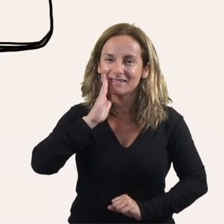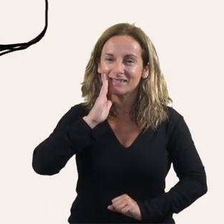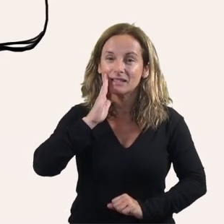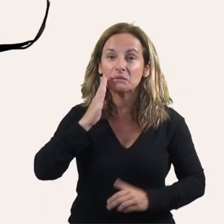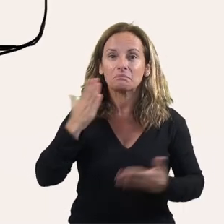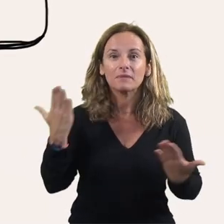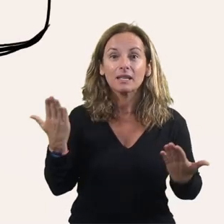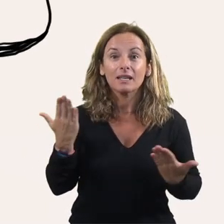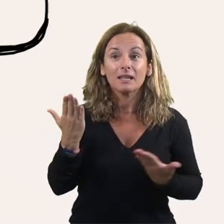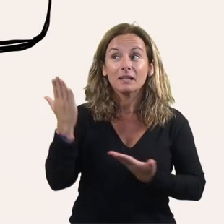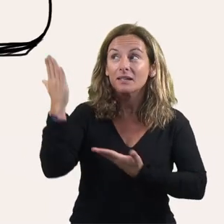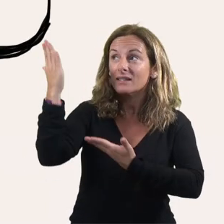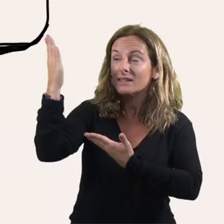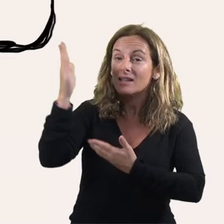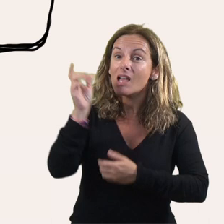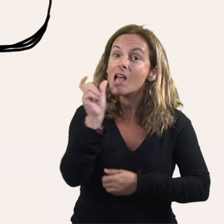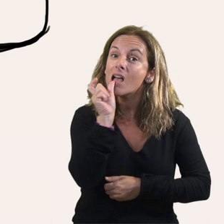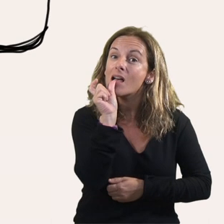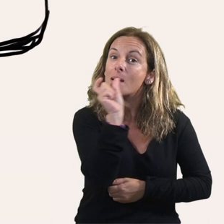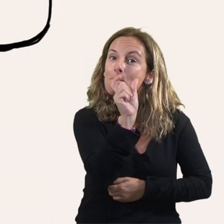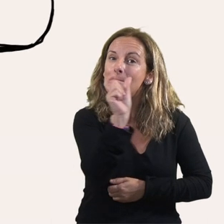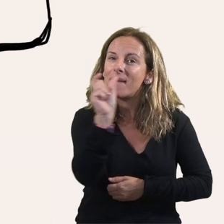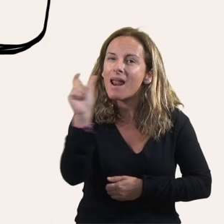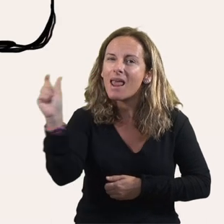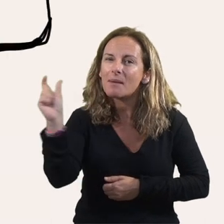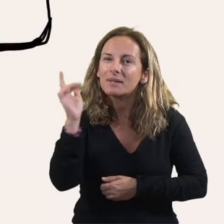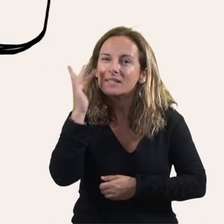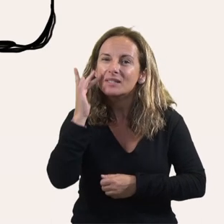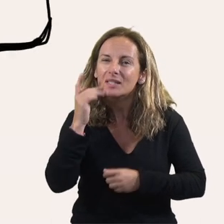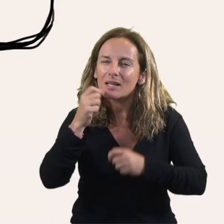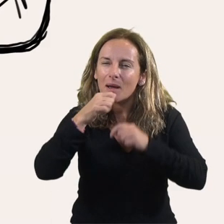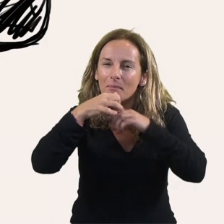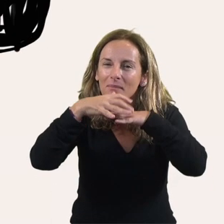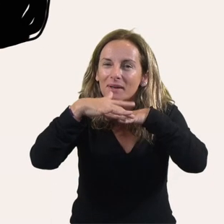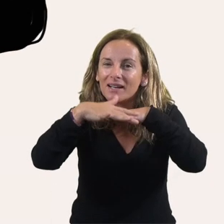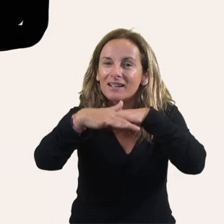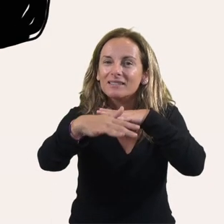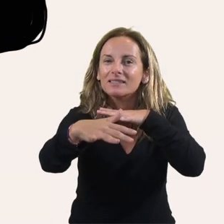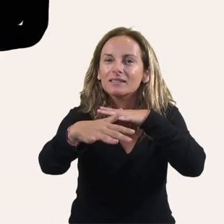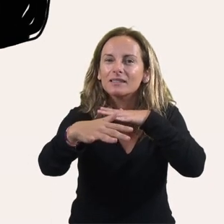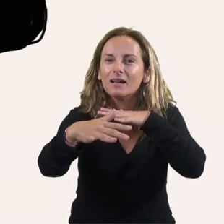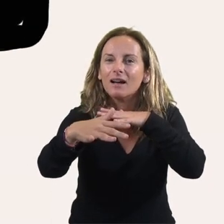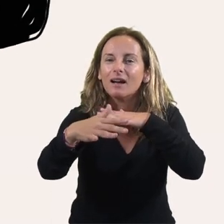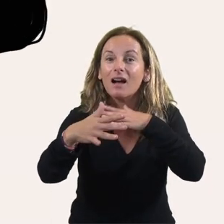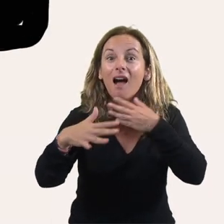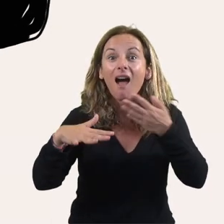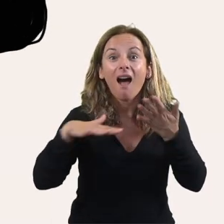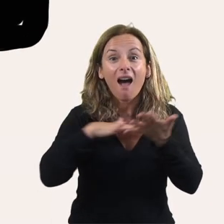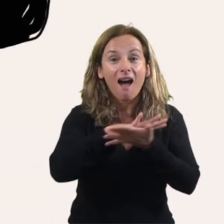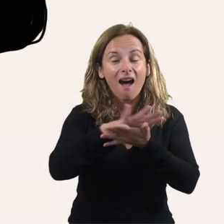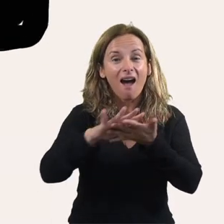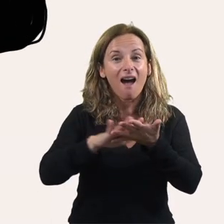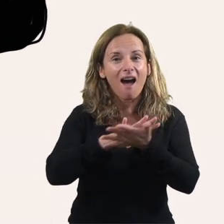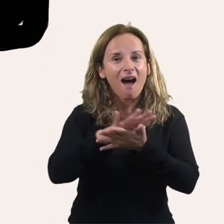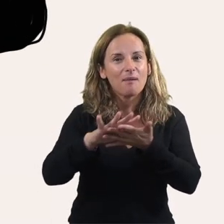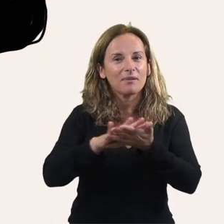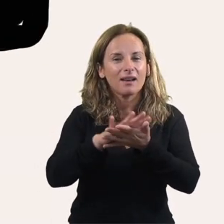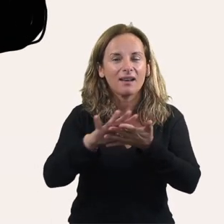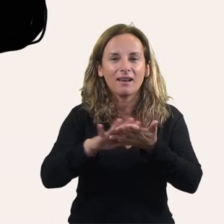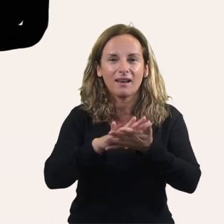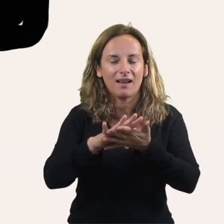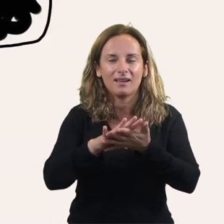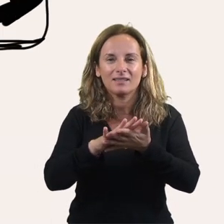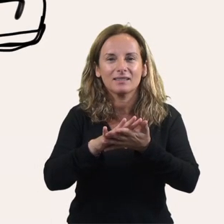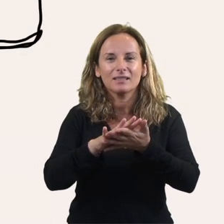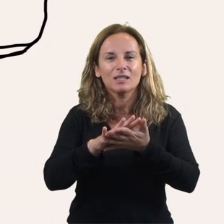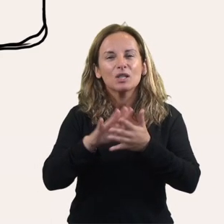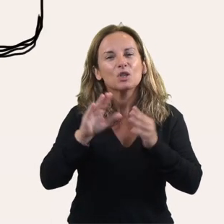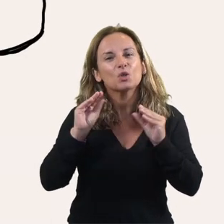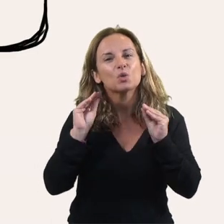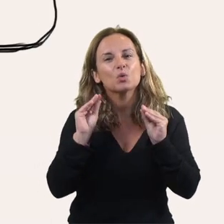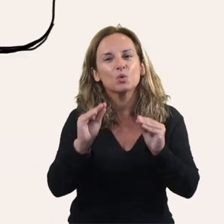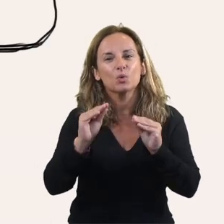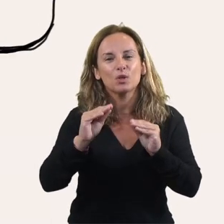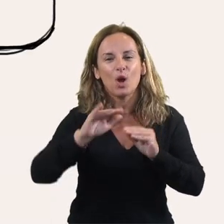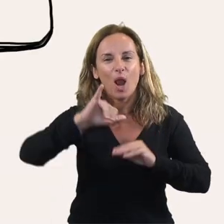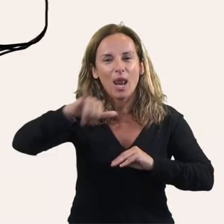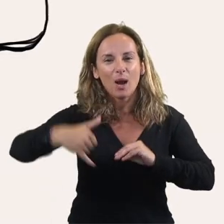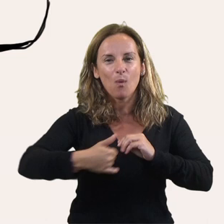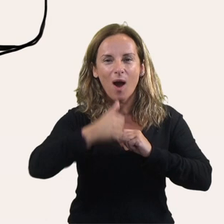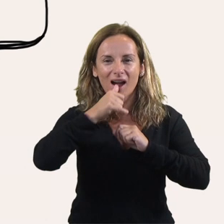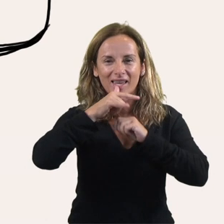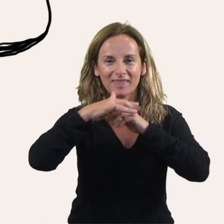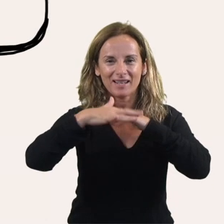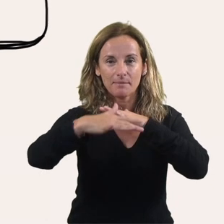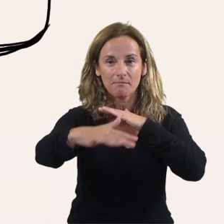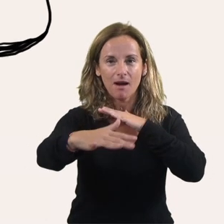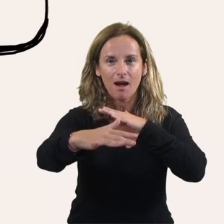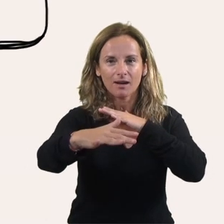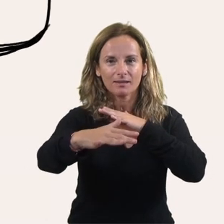pasteca, xebec, guci, bot, ormeig, cap... Són part del diccionari de la mà i d'una manera de ser